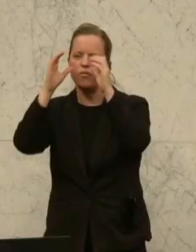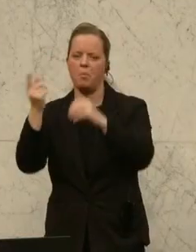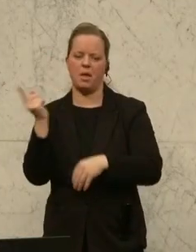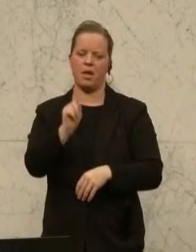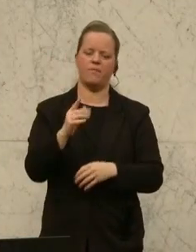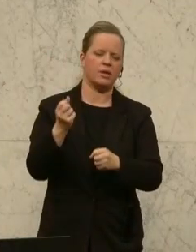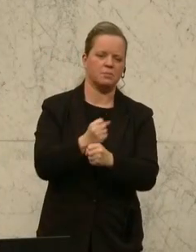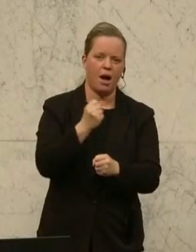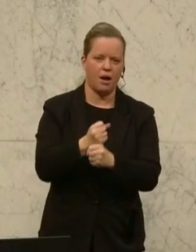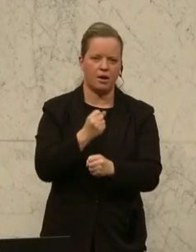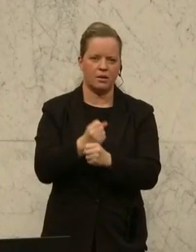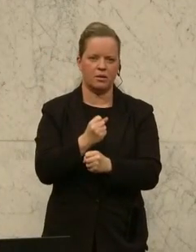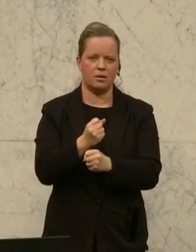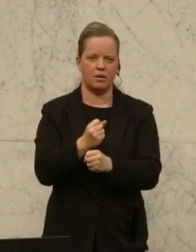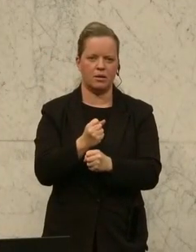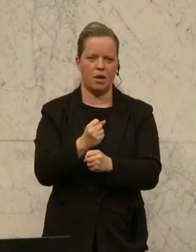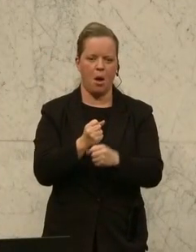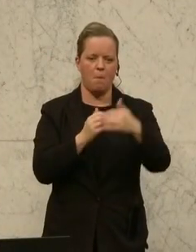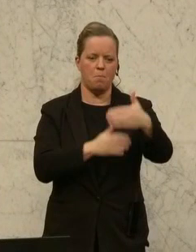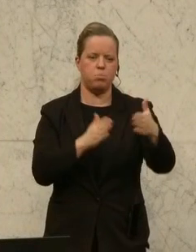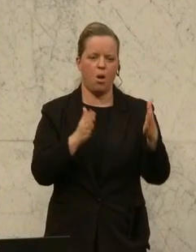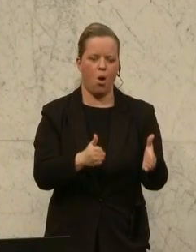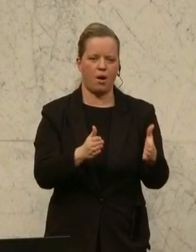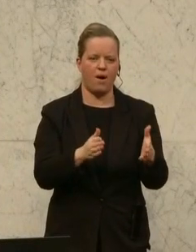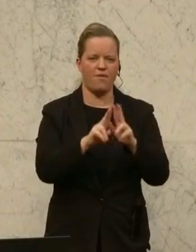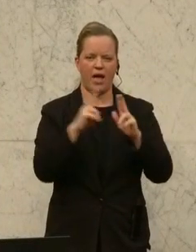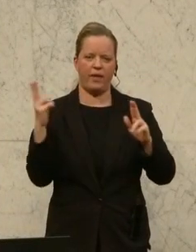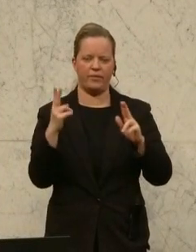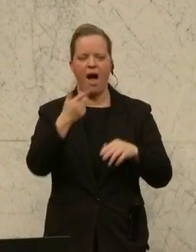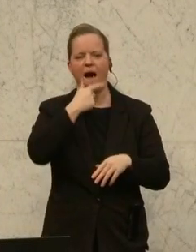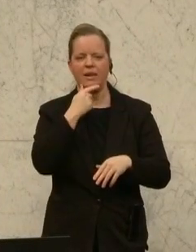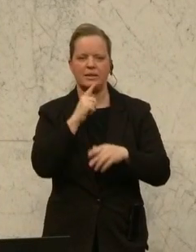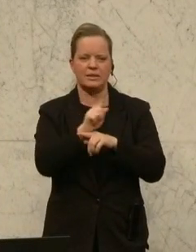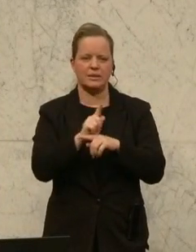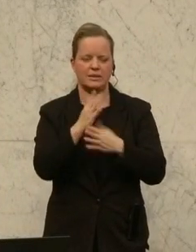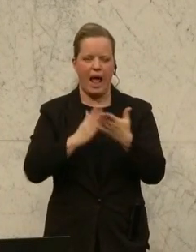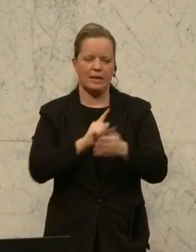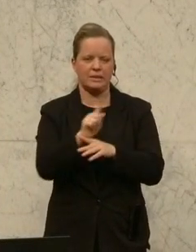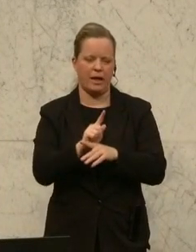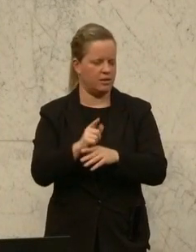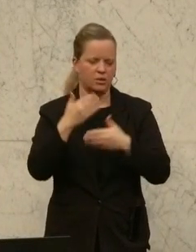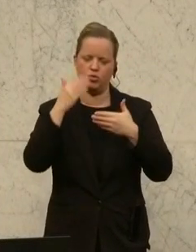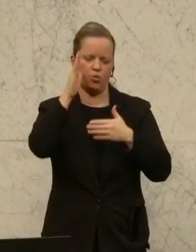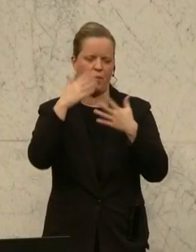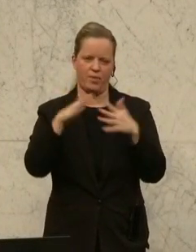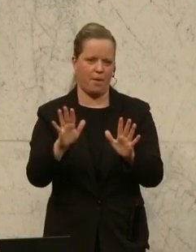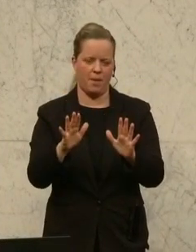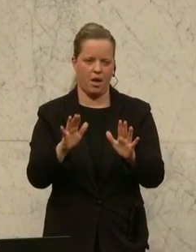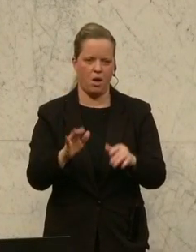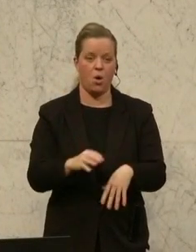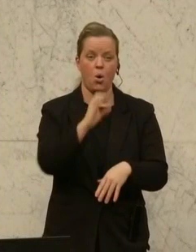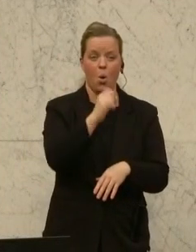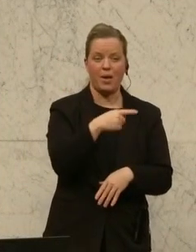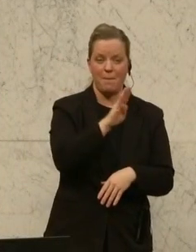Und geht her und sagt, die Blockzeit, die Blockvariante bei der Alterszeit, die wird es nicht mehr geben. Und der ÖGB, die Arbeiterkammer und auch die